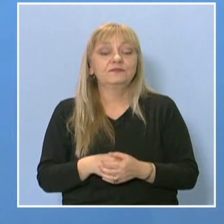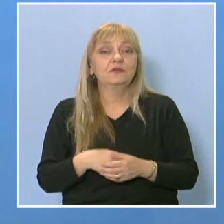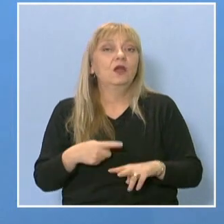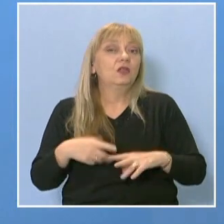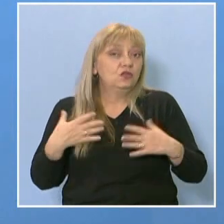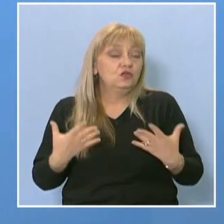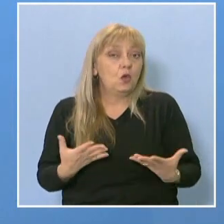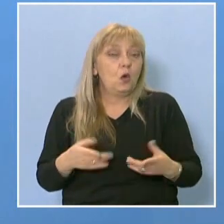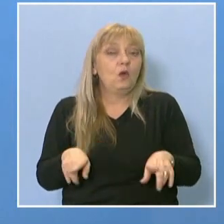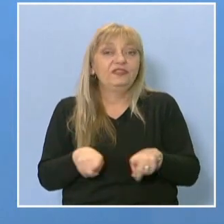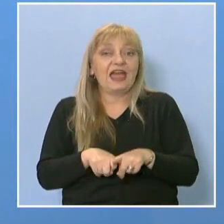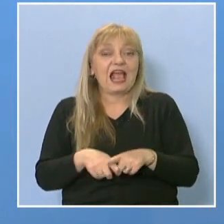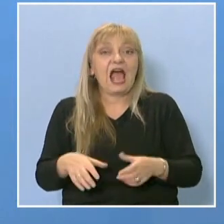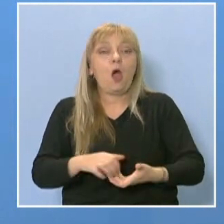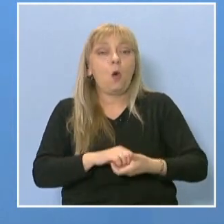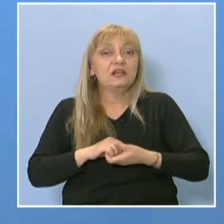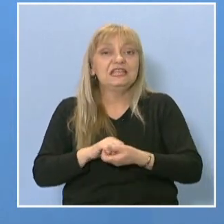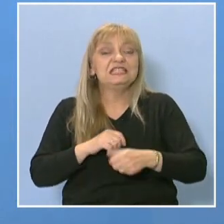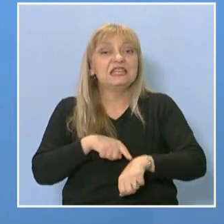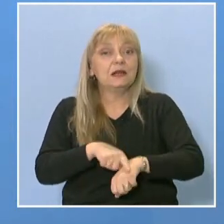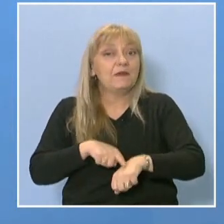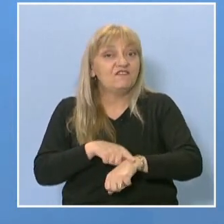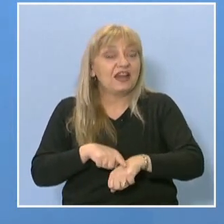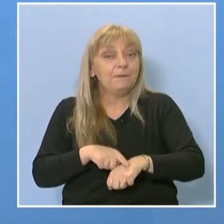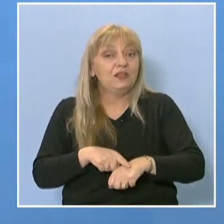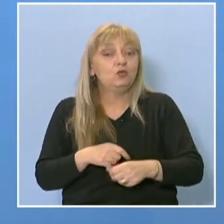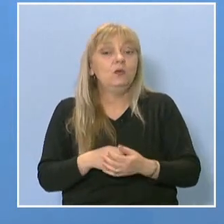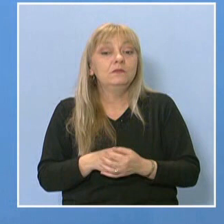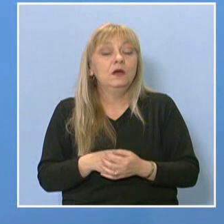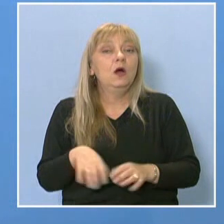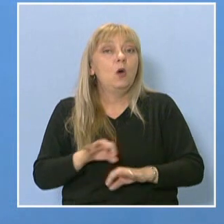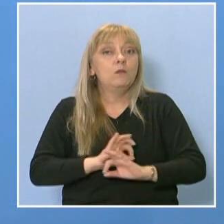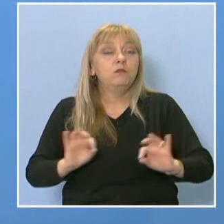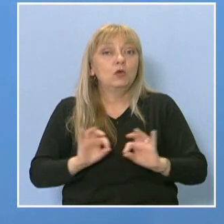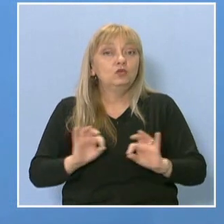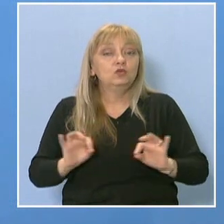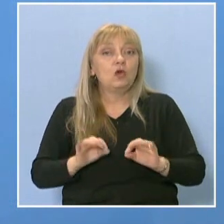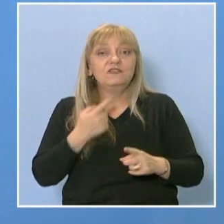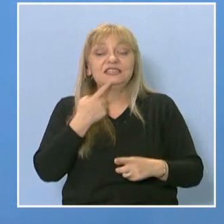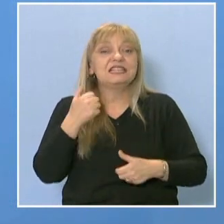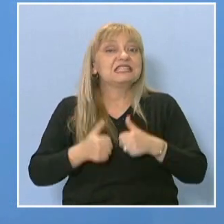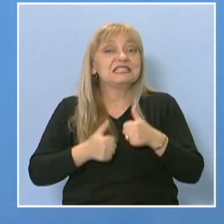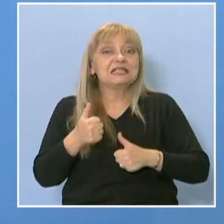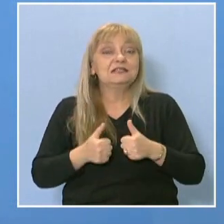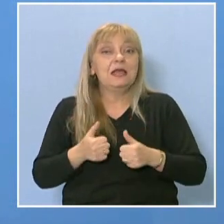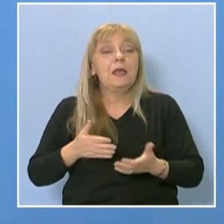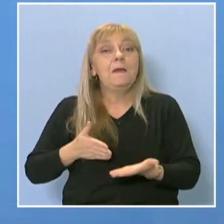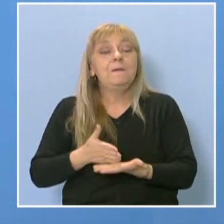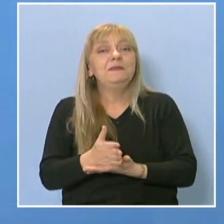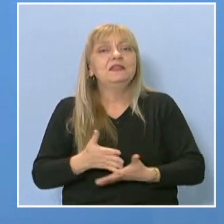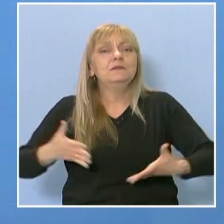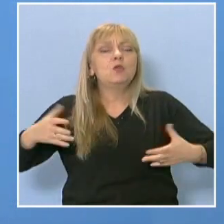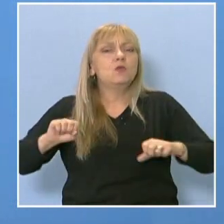Но така организирахме времето си, че подготовката за състезанието мина на много високи